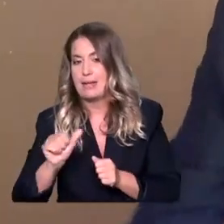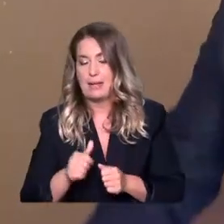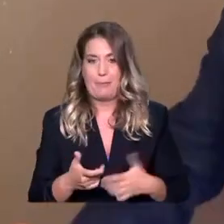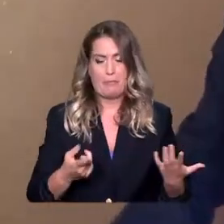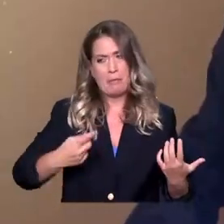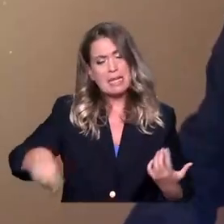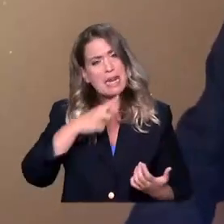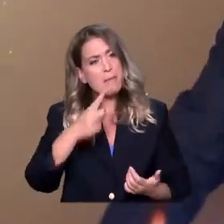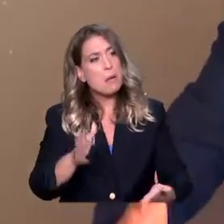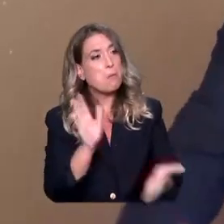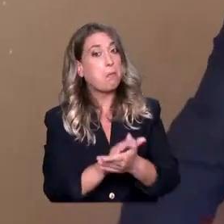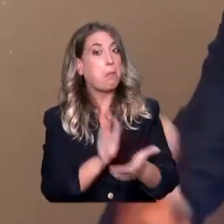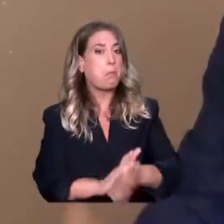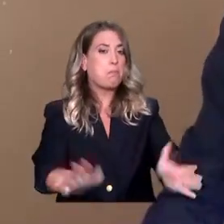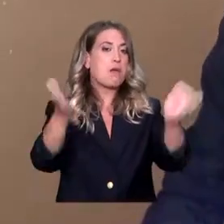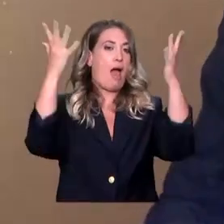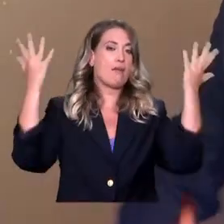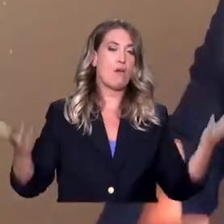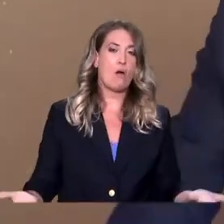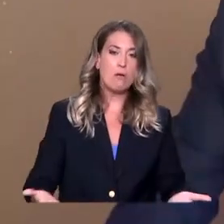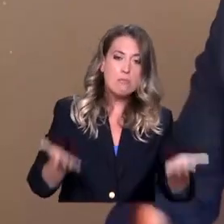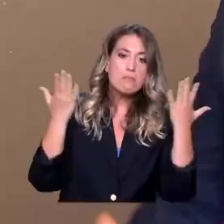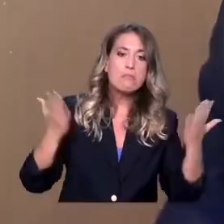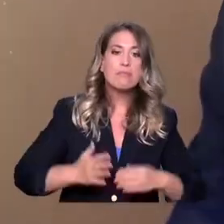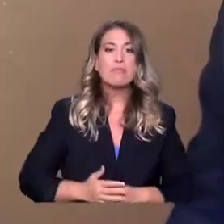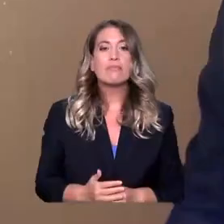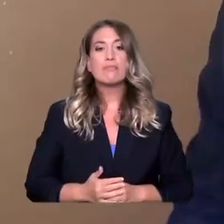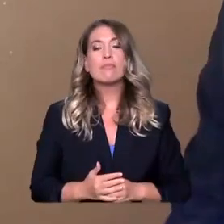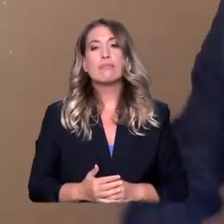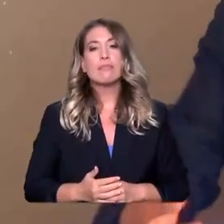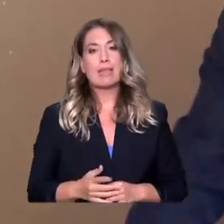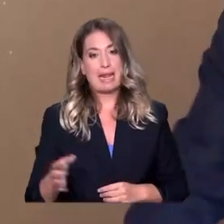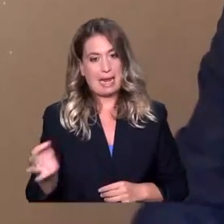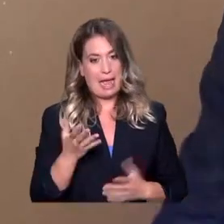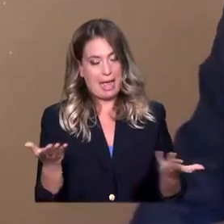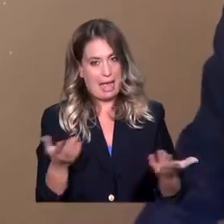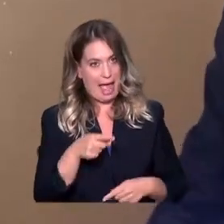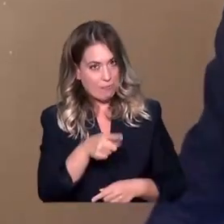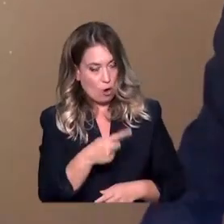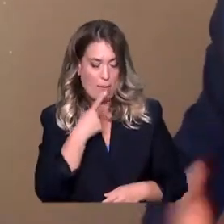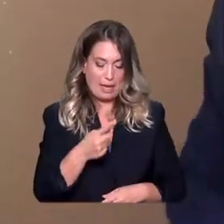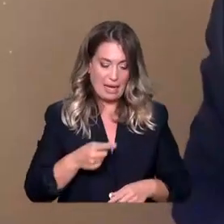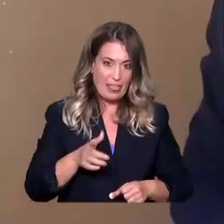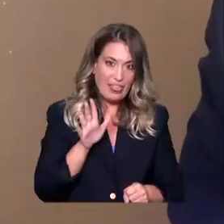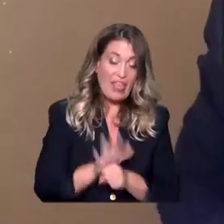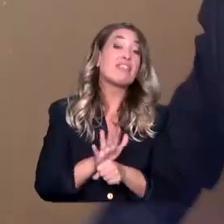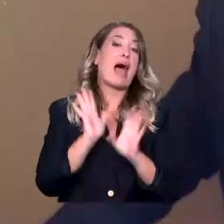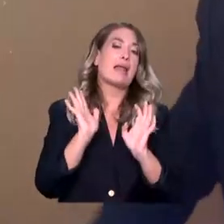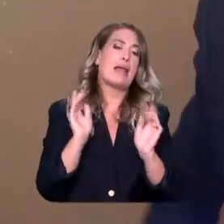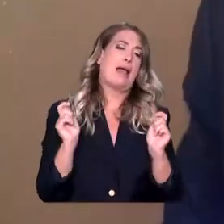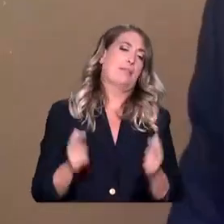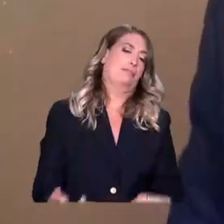κυβέρνηση που το έξαπλασιάζει αλλά ξέρετε κύριε Υπουργέ φοβάμαι ότι μπορεί να μην είναι αρκετό. Μα αυτό λέω κύριε Υπουργέ ένα λεπτό